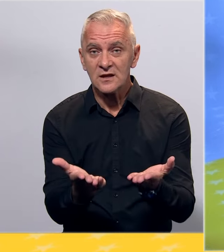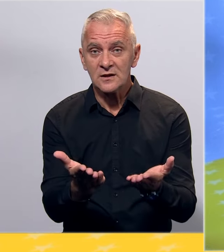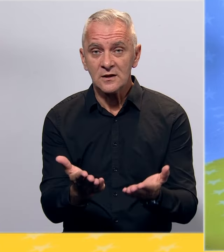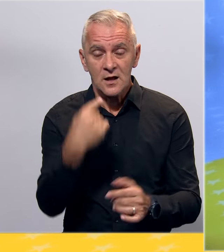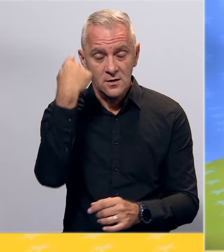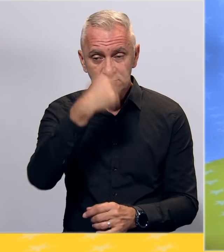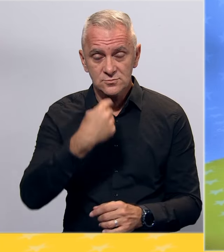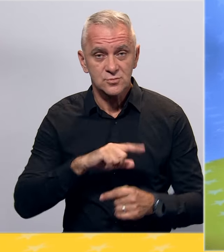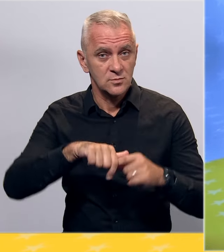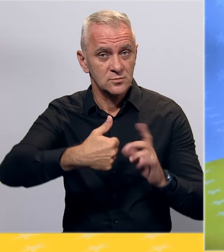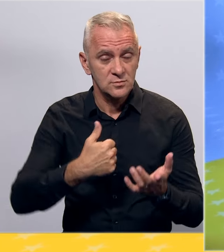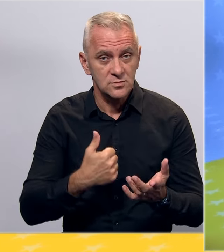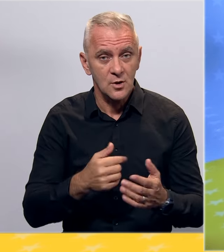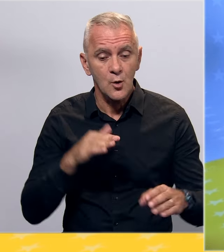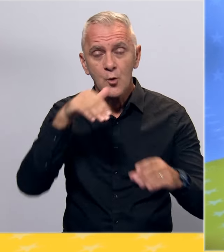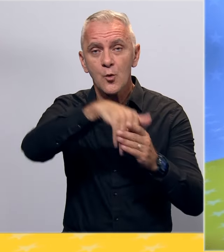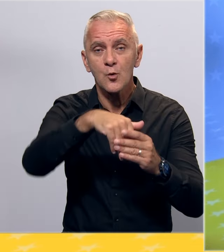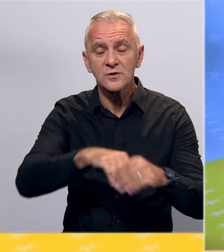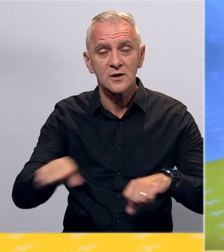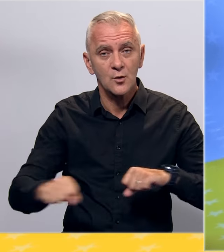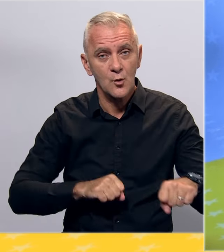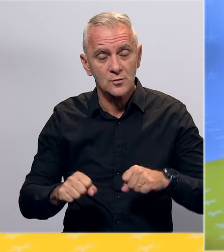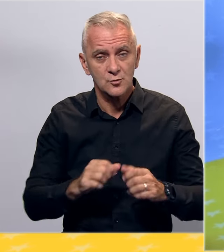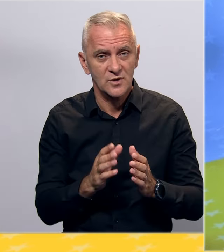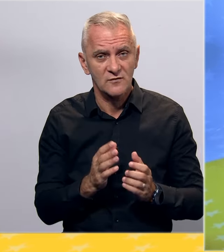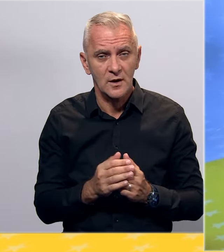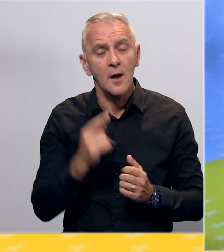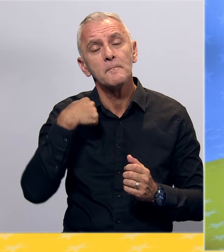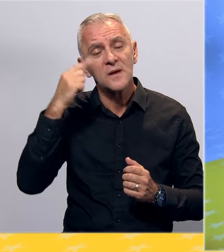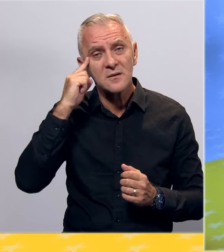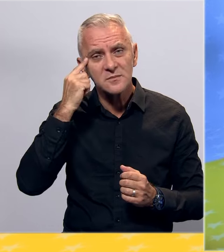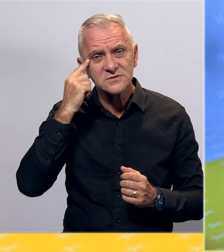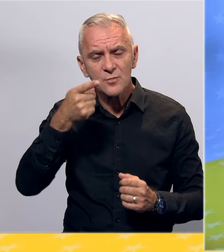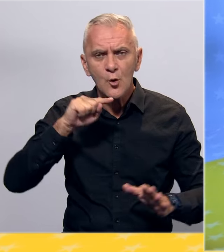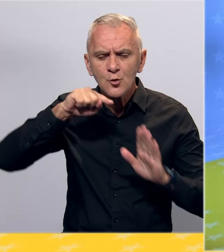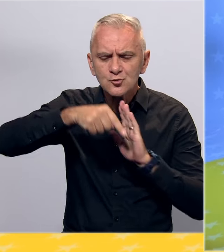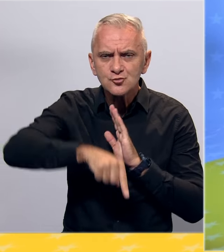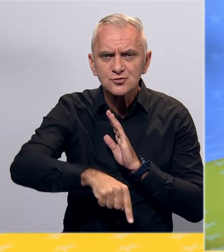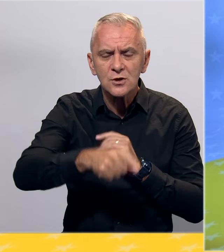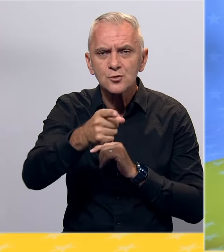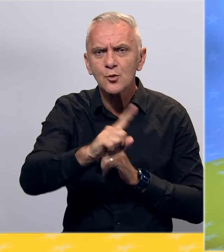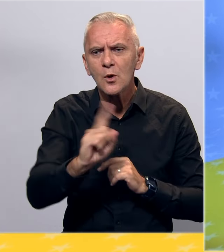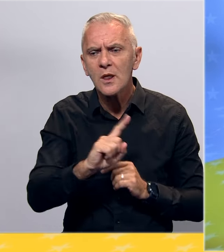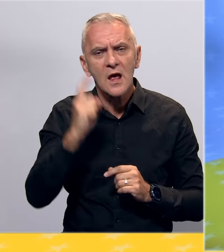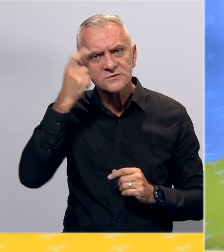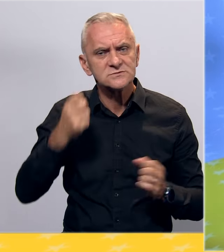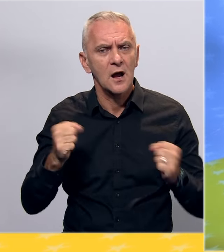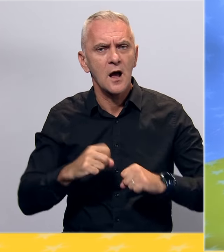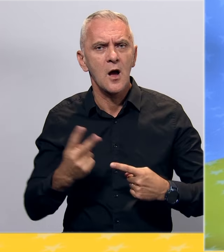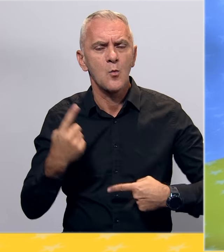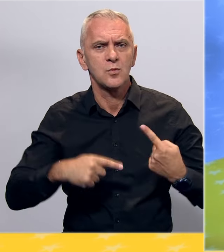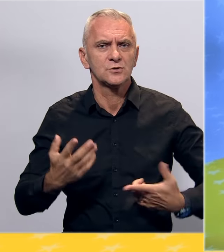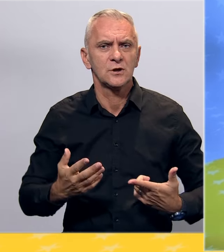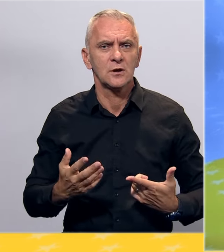vlastite resurse unutar organa uprave, jer smatramo da suštinski to i nisu resursi stranki kao političkog